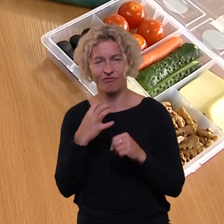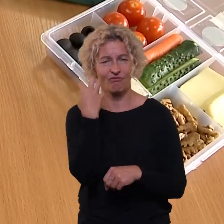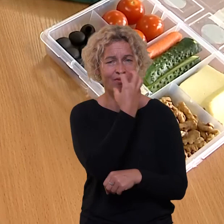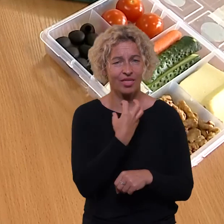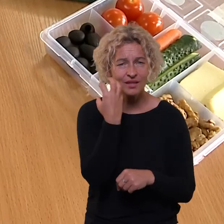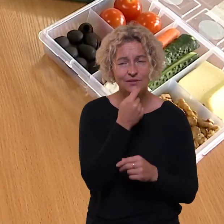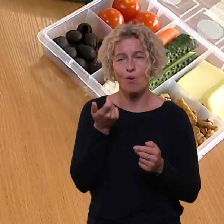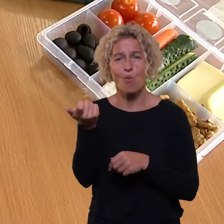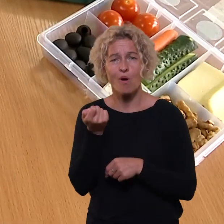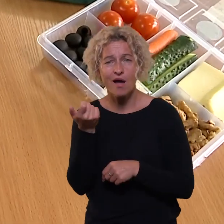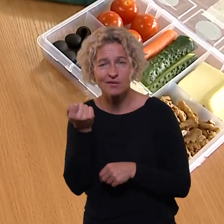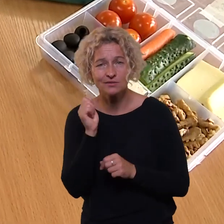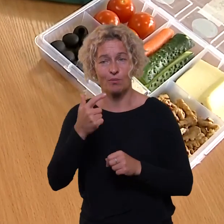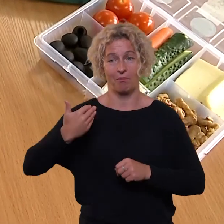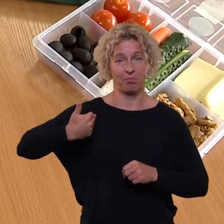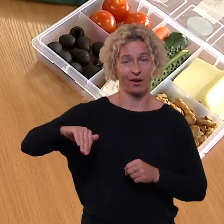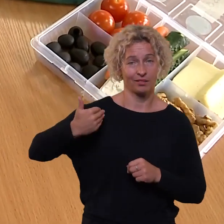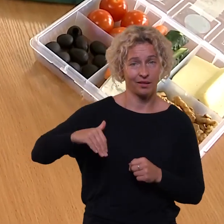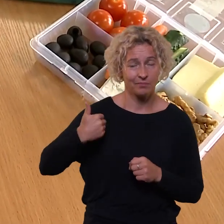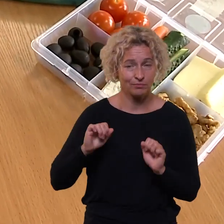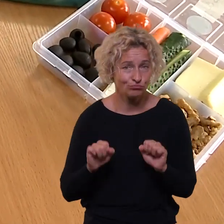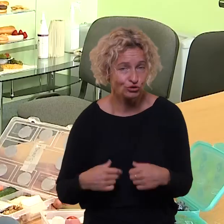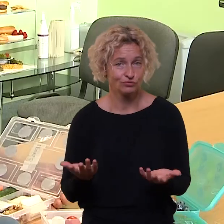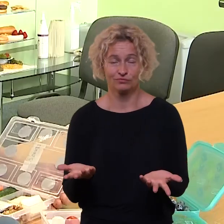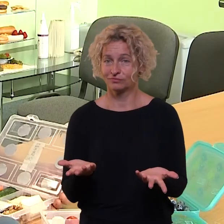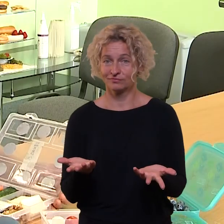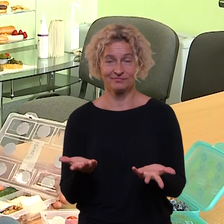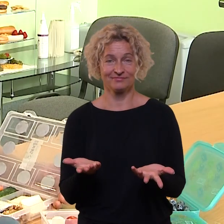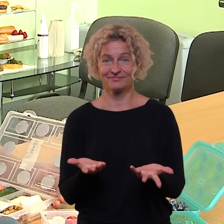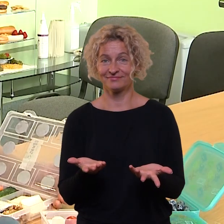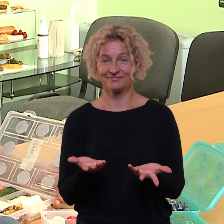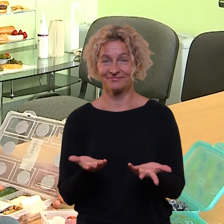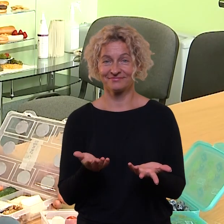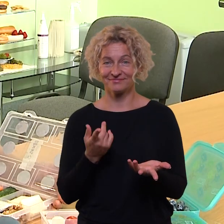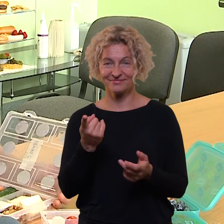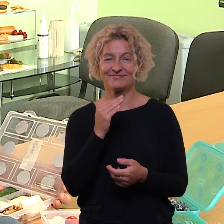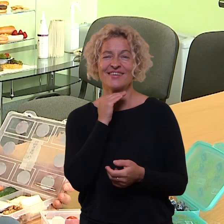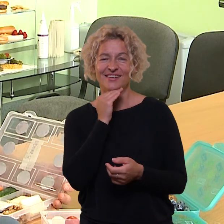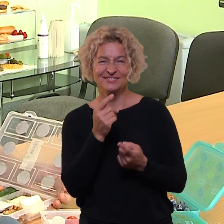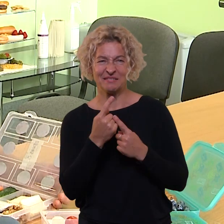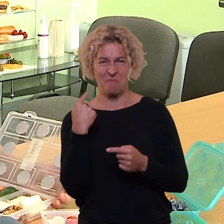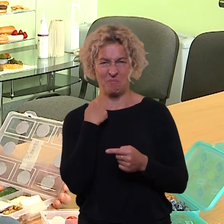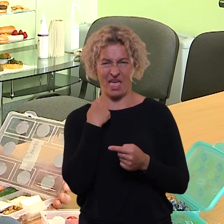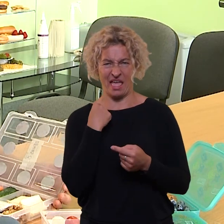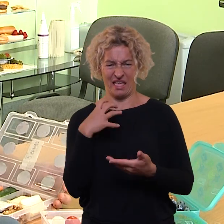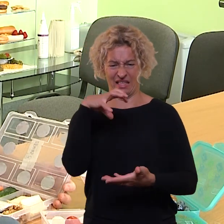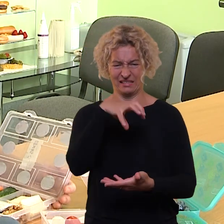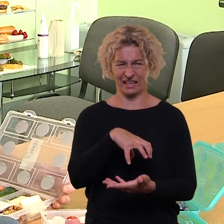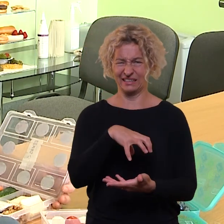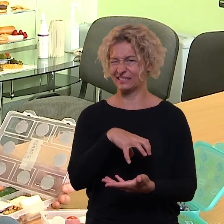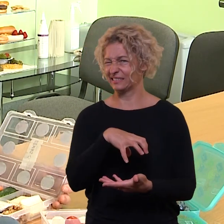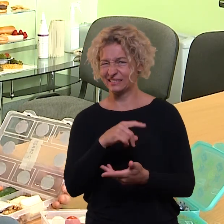ir uogos, bei maisto produktai turintis daug baltymų. Aišku, kokį nors ten didelį mėsos gabalą, gal